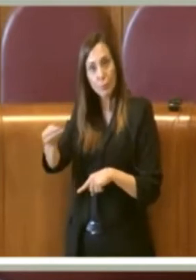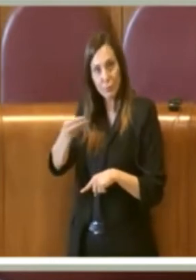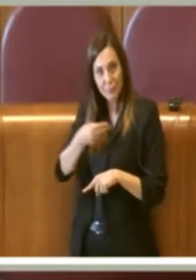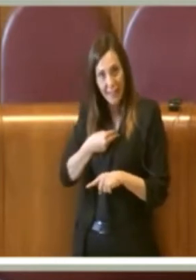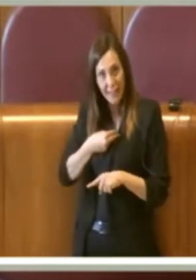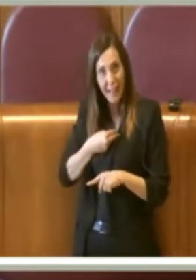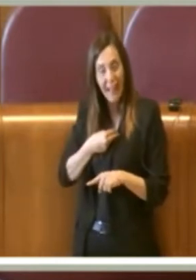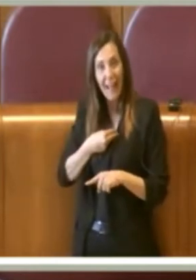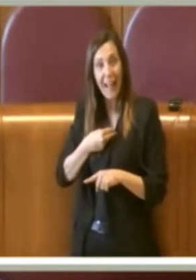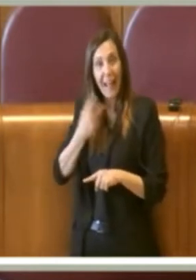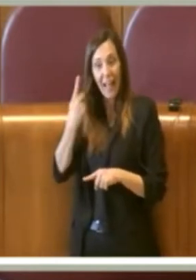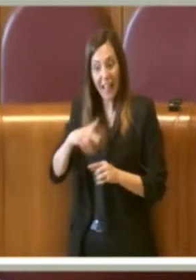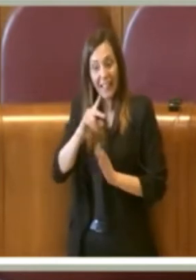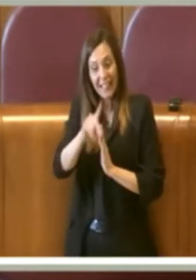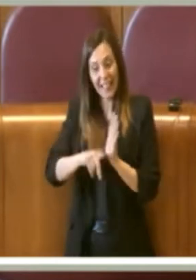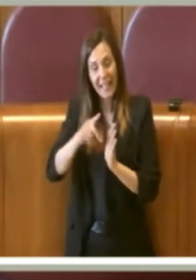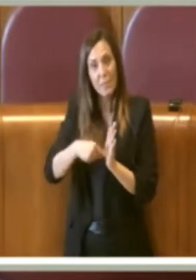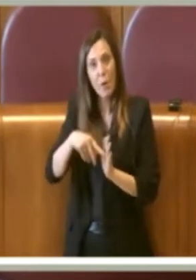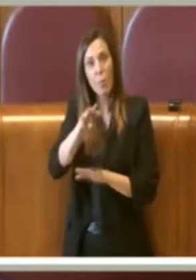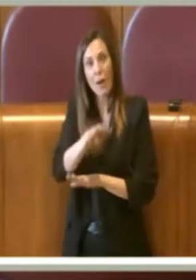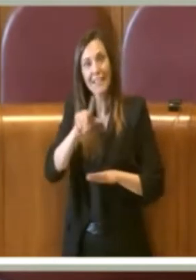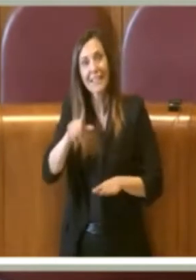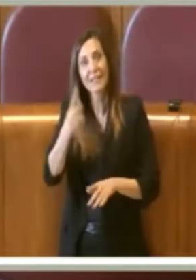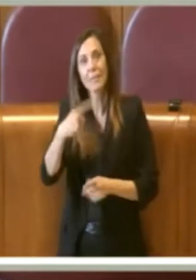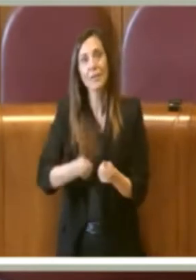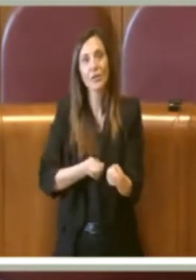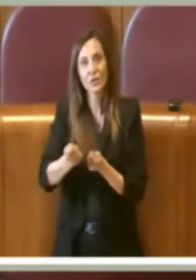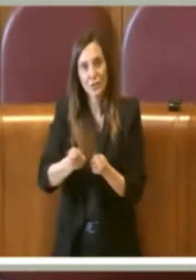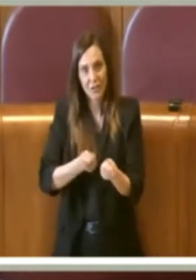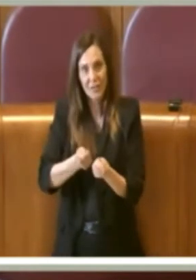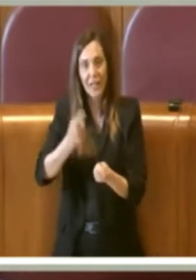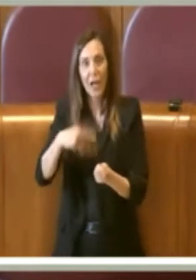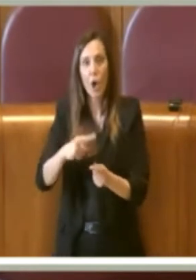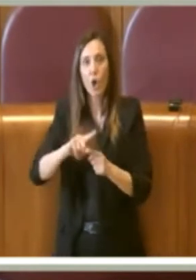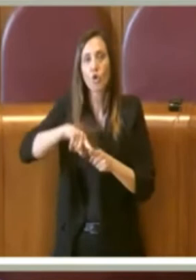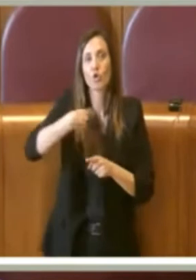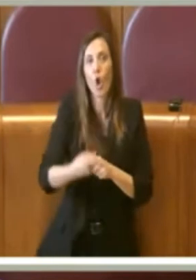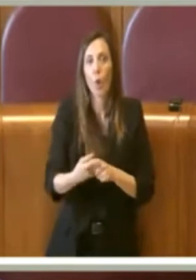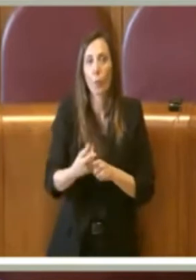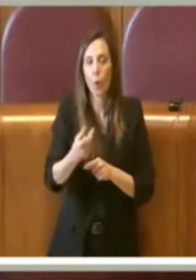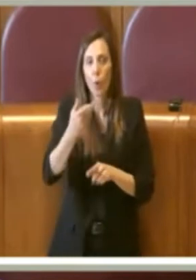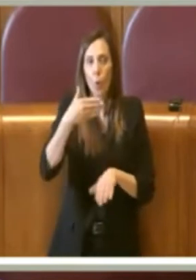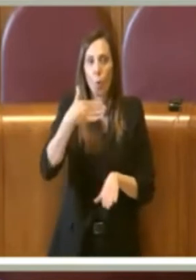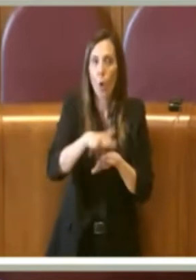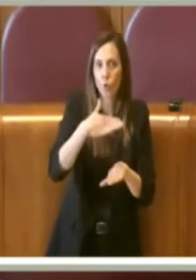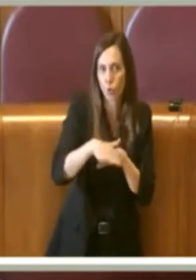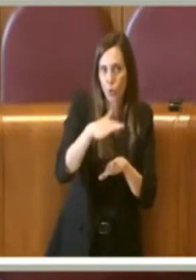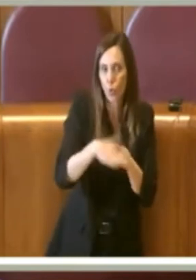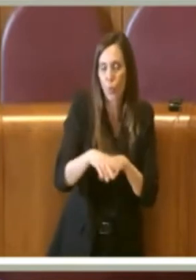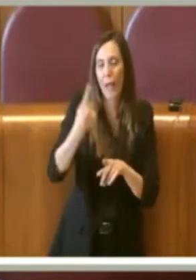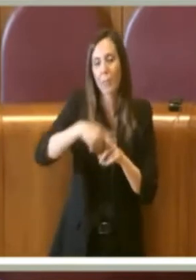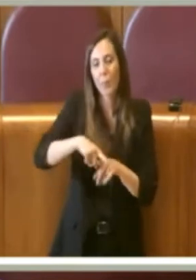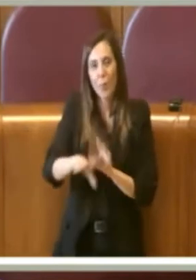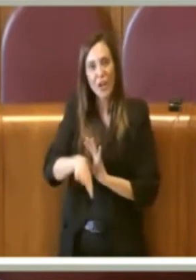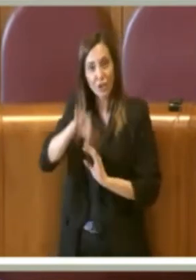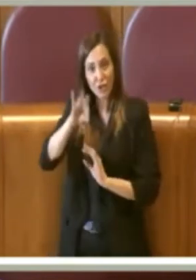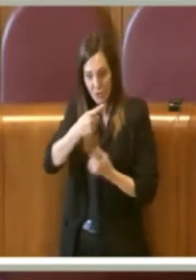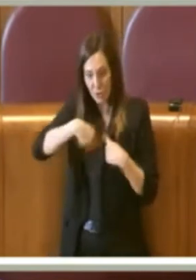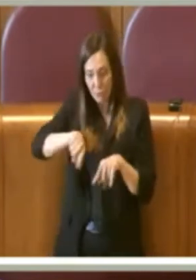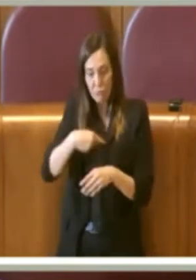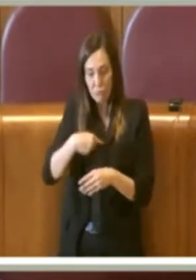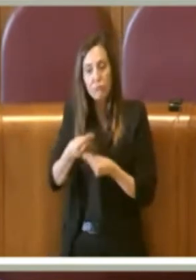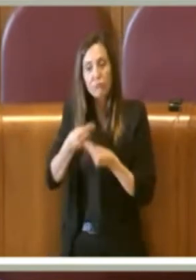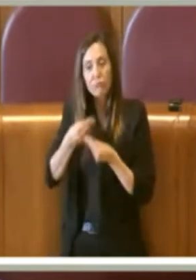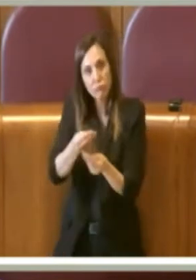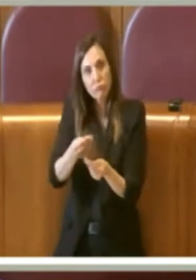ovviamente gli indirizzi dati nella delibera 47 sulla gestione dei materiali post consumo e l'indirizzo che abbiamo dato e che comunque